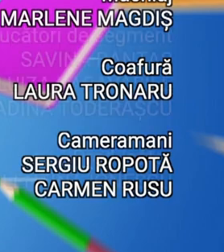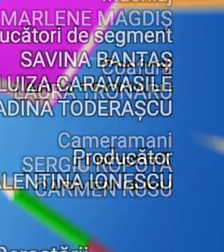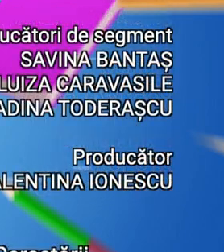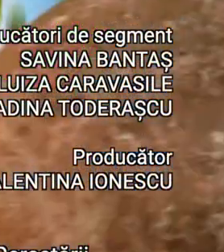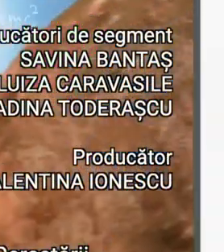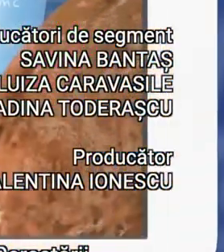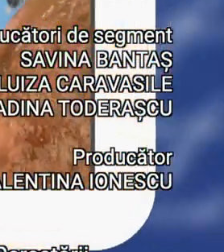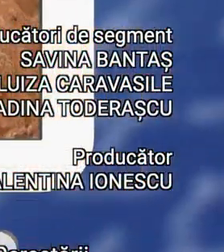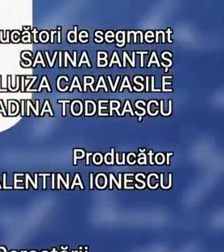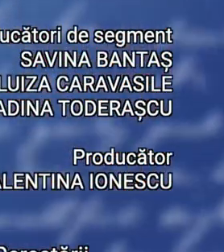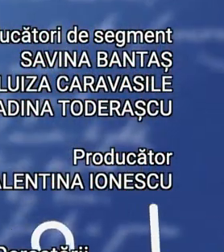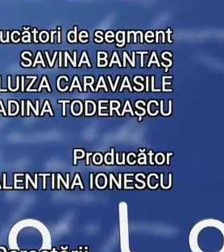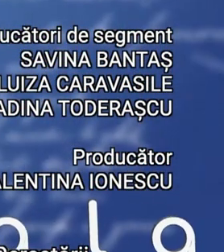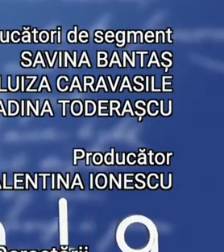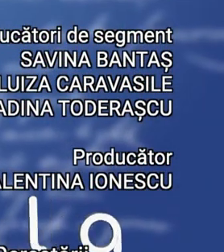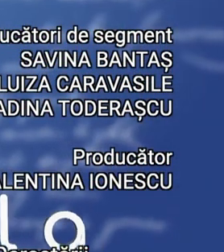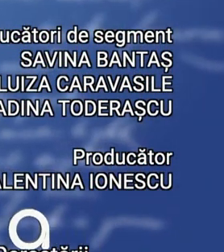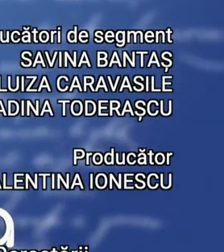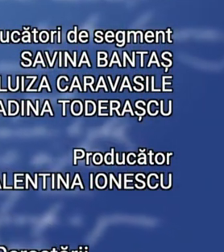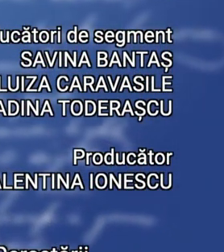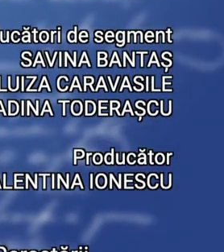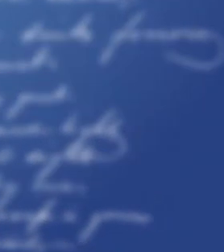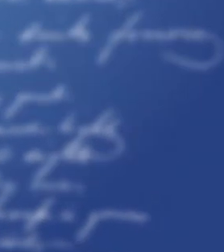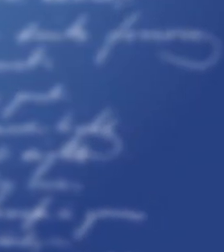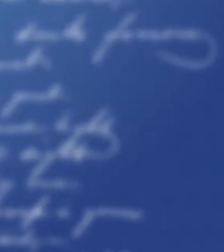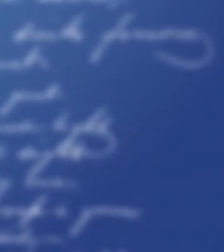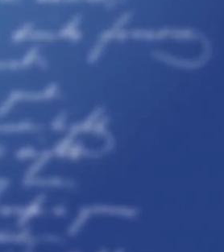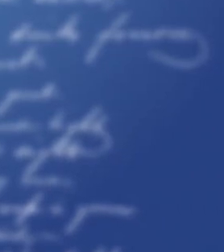MULȚUMIT PENTRU VIZIONARE!